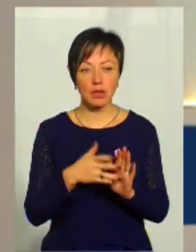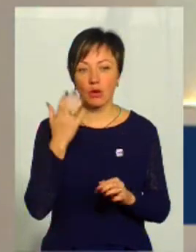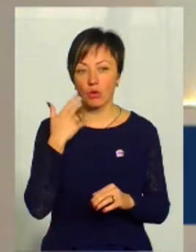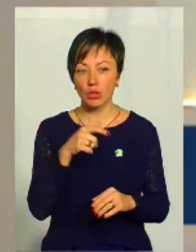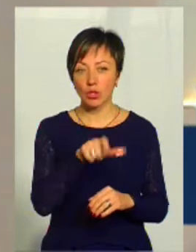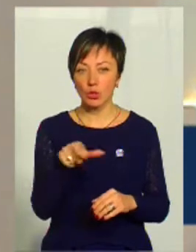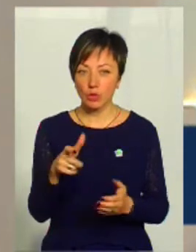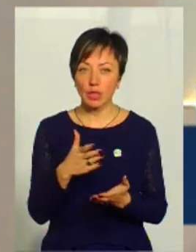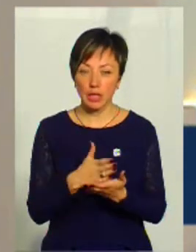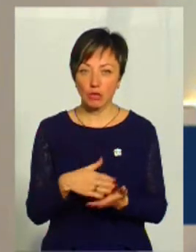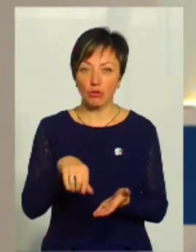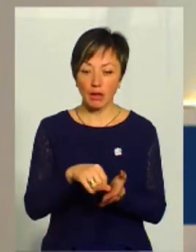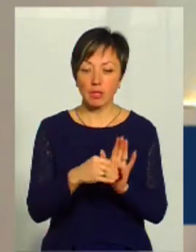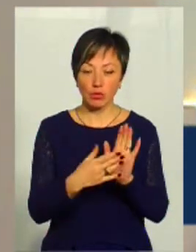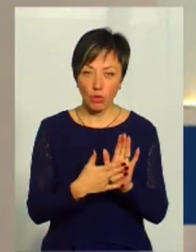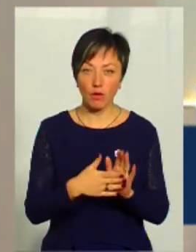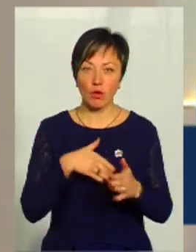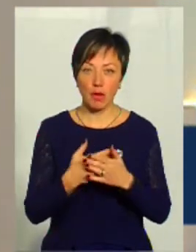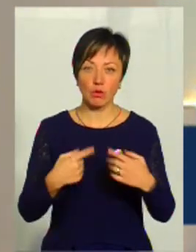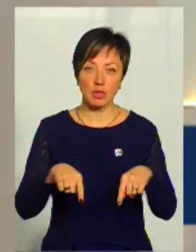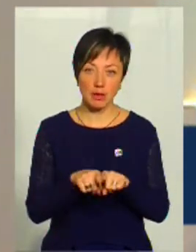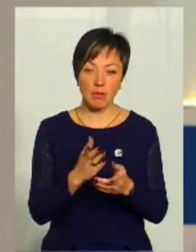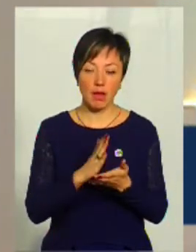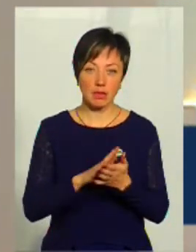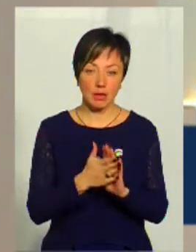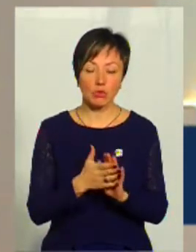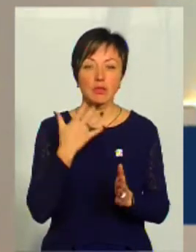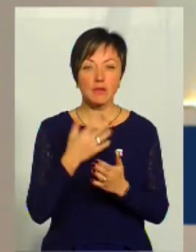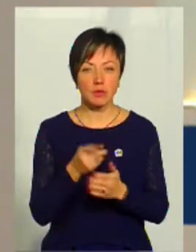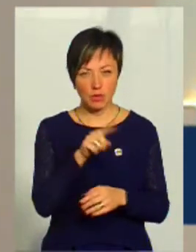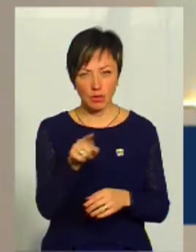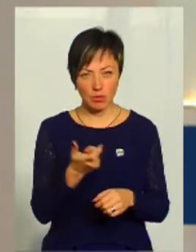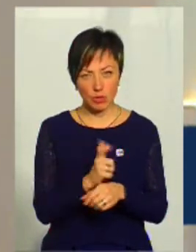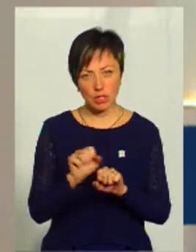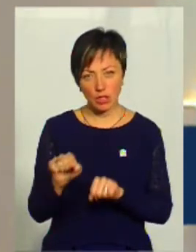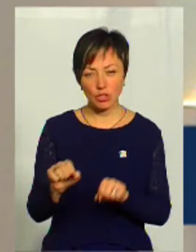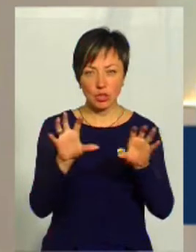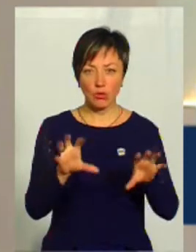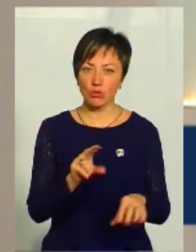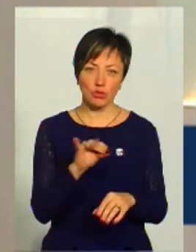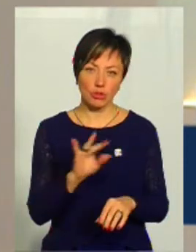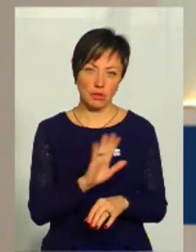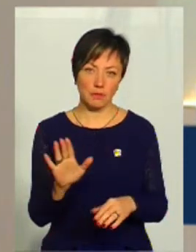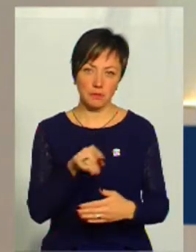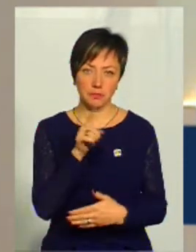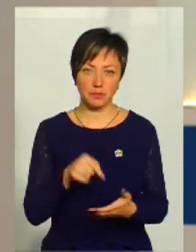верніше, коли люди є членами зареєстрованої громадської організації, яка має відповідний статус, от вони більш захищені законом?